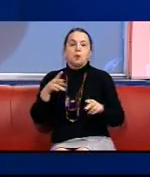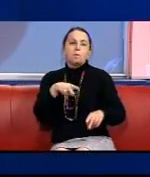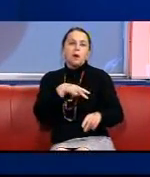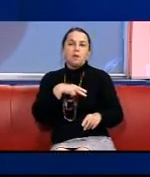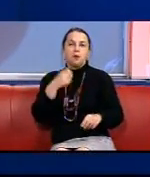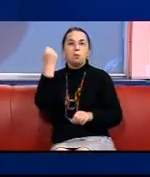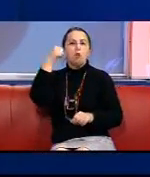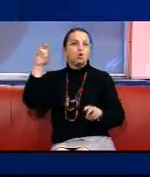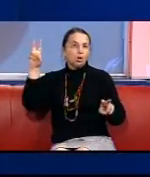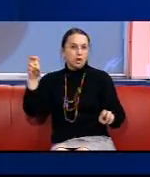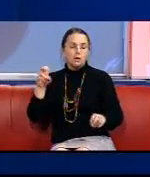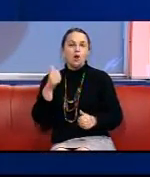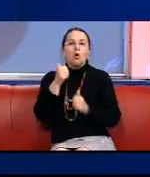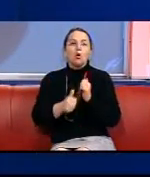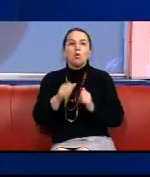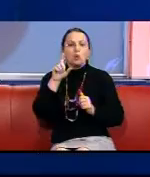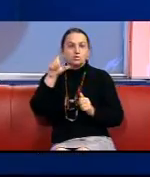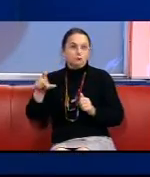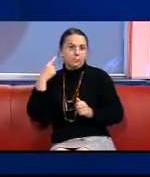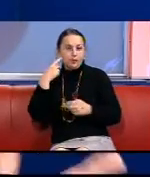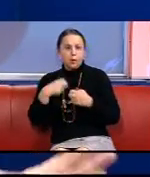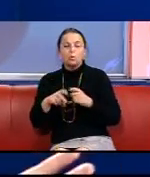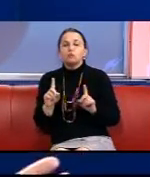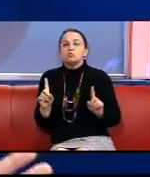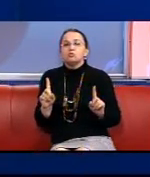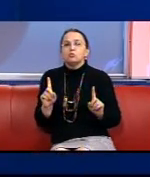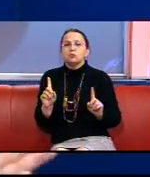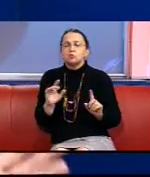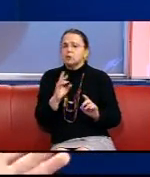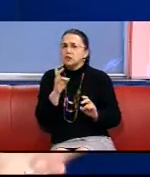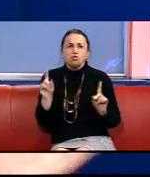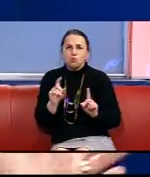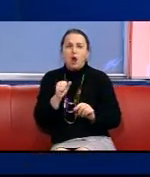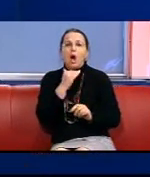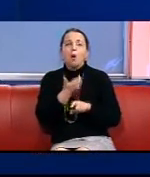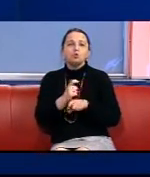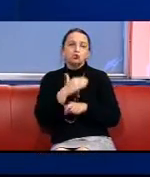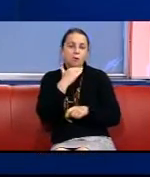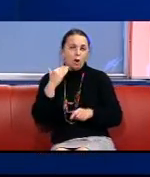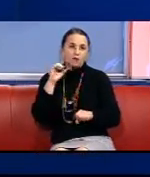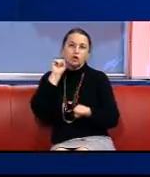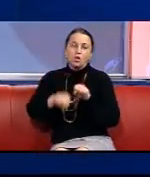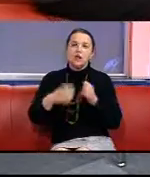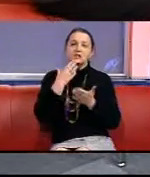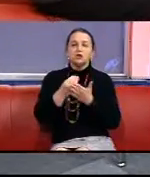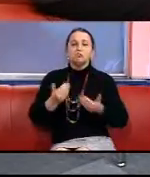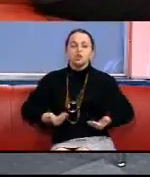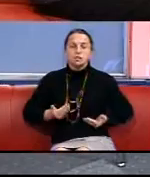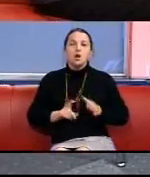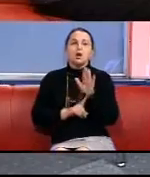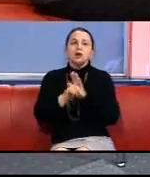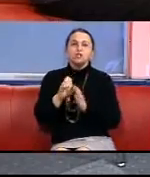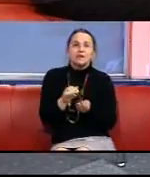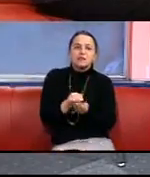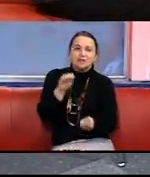Кожен з них, він щось, не щось, а дуже багато чого долає у своєму житті Розпочинаючи з